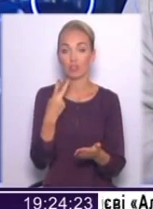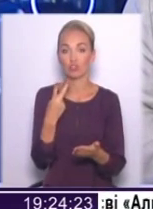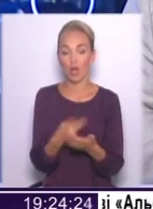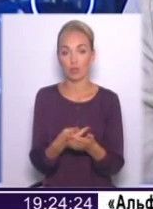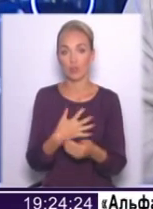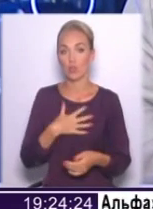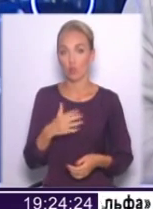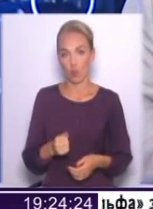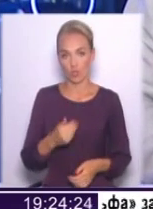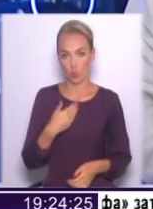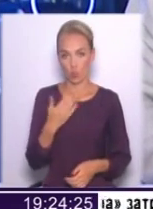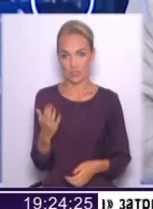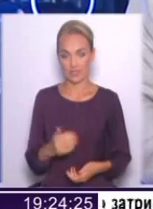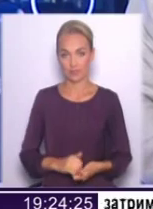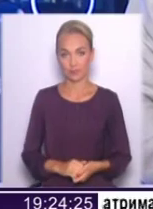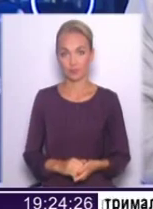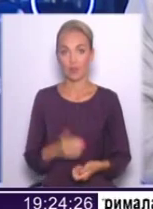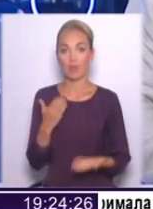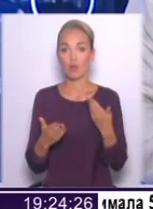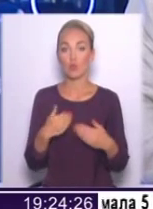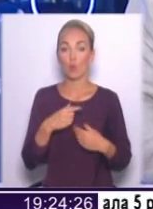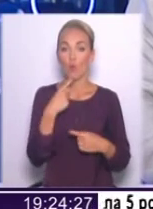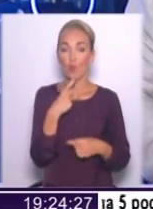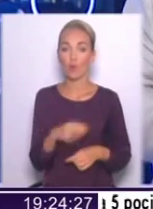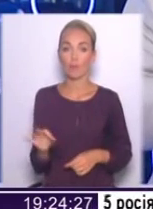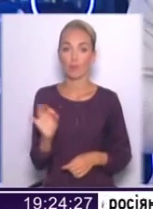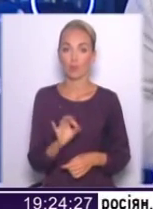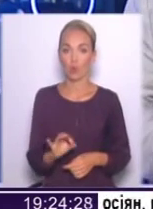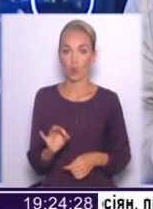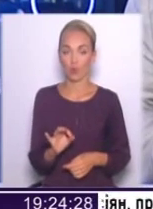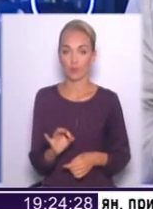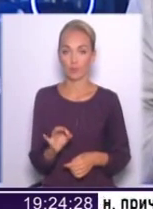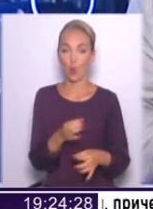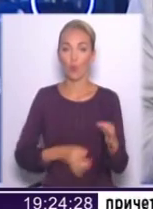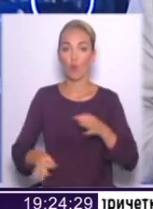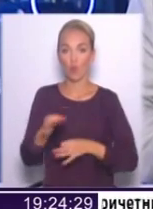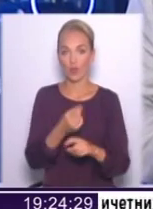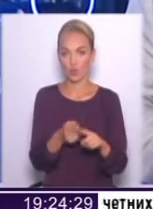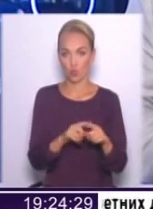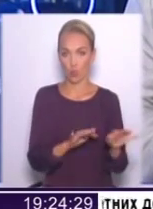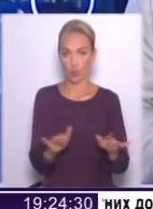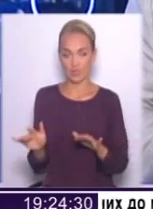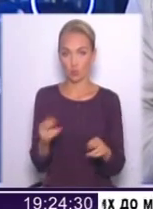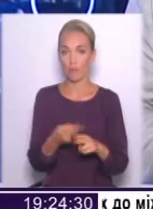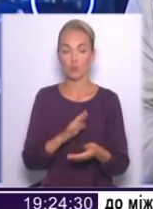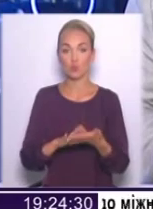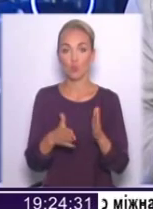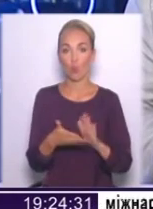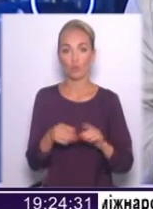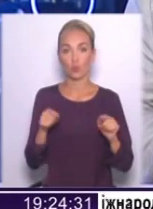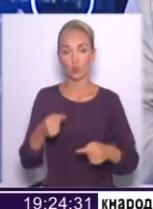передбачатимуть незадоволені голоси. Якщо ми говоримо про обговорення цього процесу, безумовно, тут